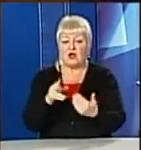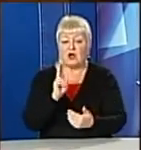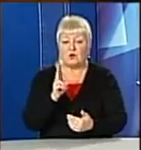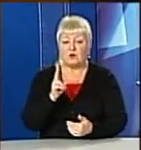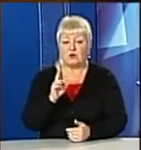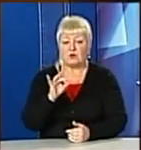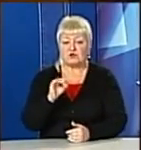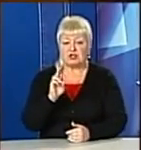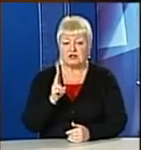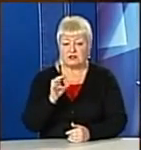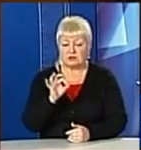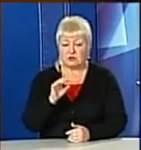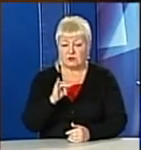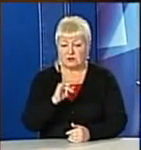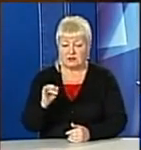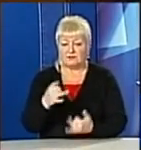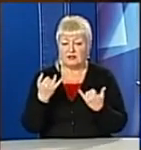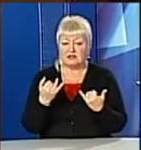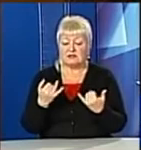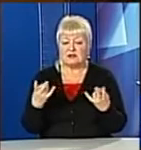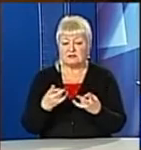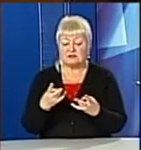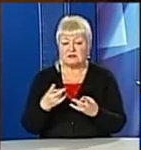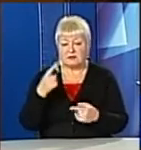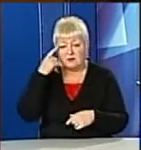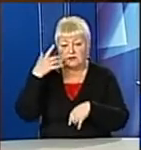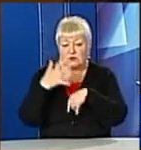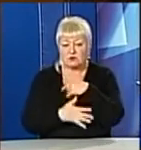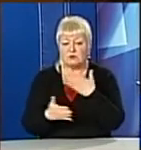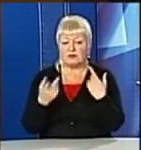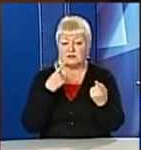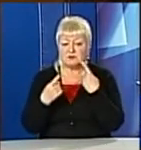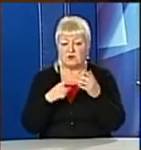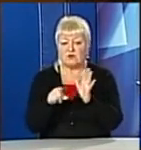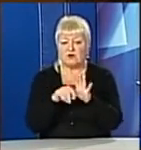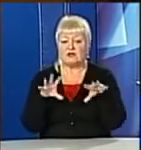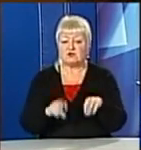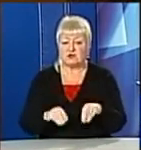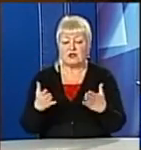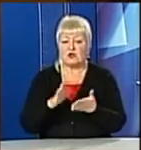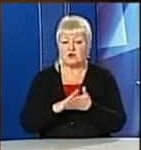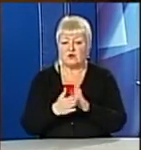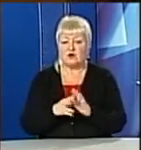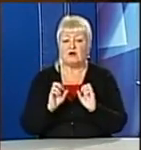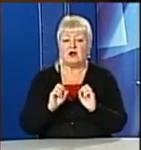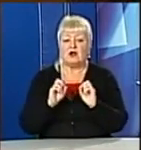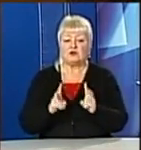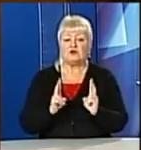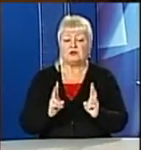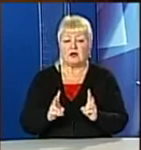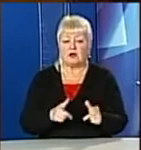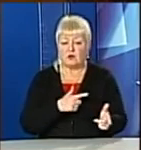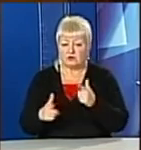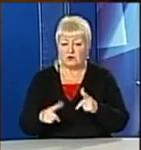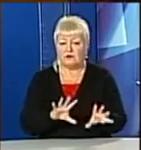сідати і максимально чітко мати розуміння, спілкування з сусідами, які умови, де хто готовий, як переселятись. Тому що,